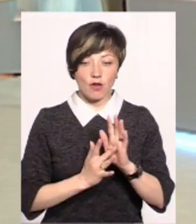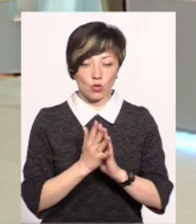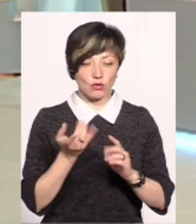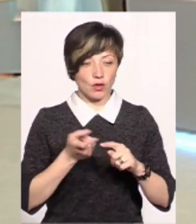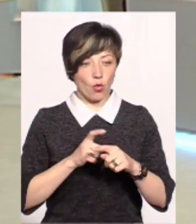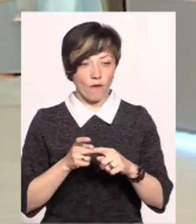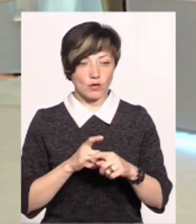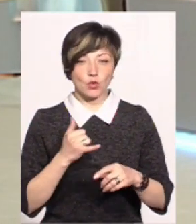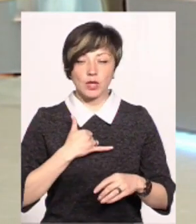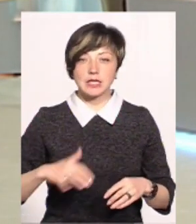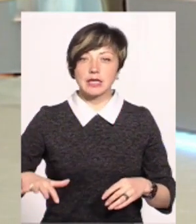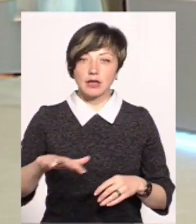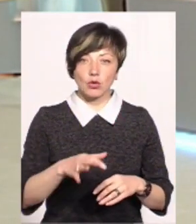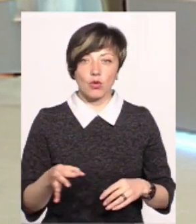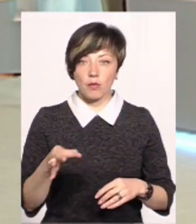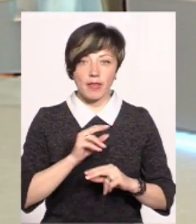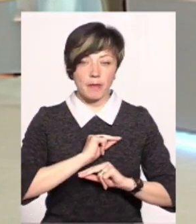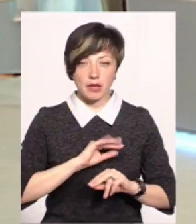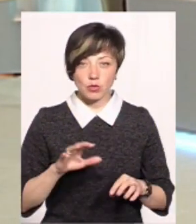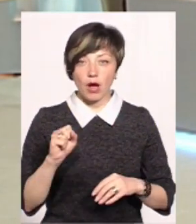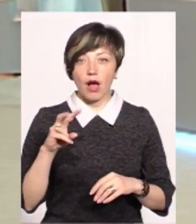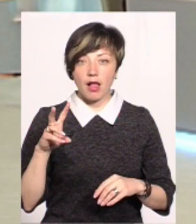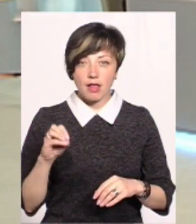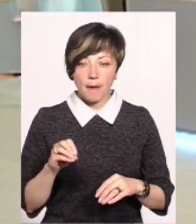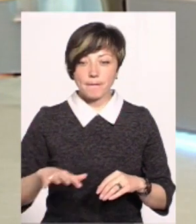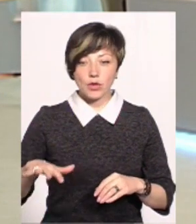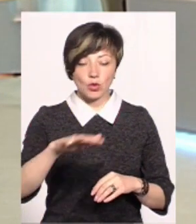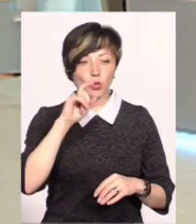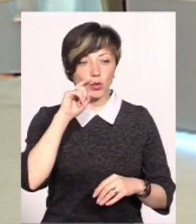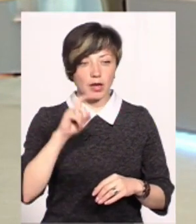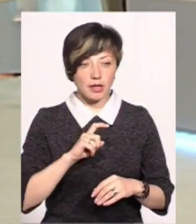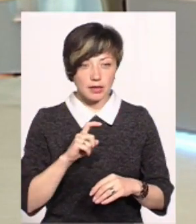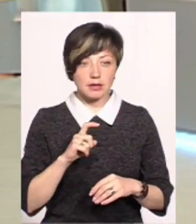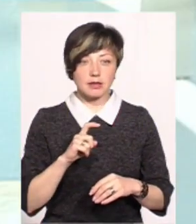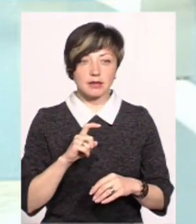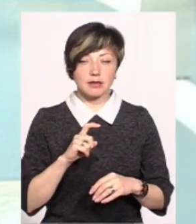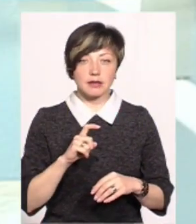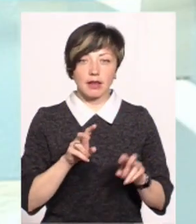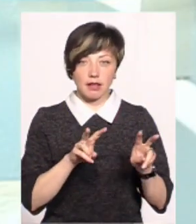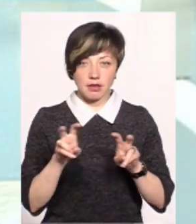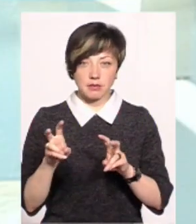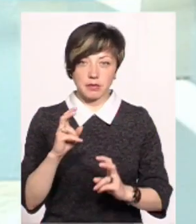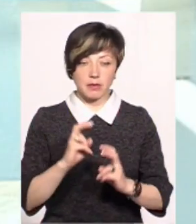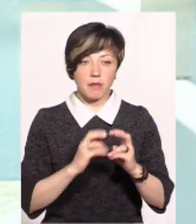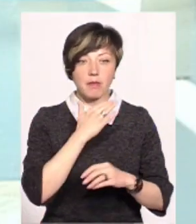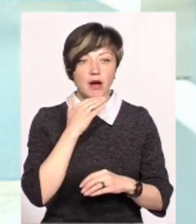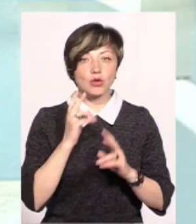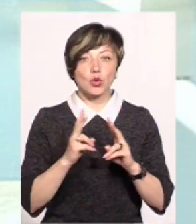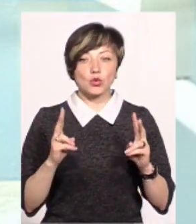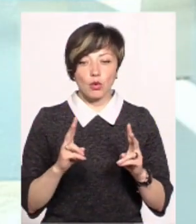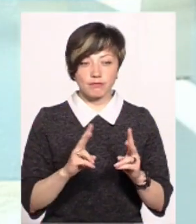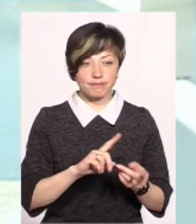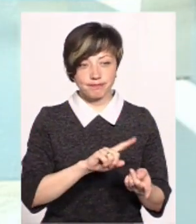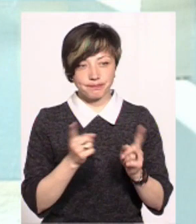в нас на території області не працюють. Але вже по території України, якби не буду називати назви самих підприємств, багато хто